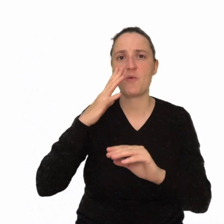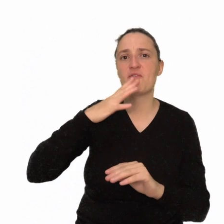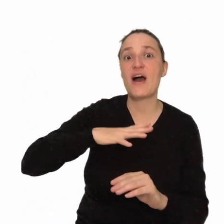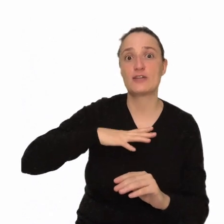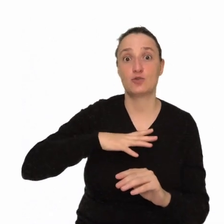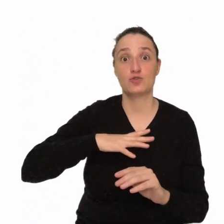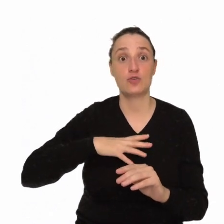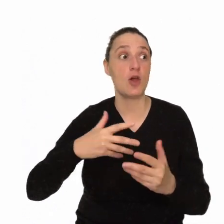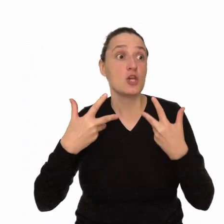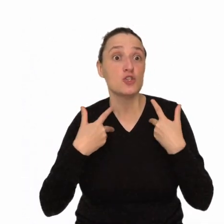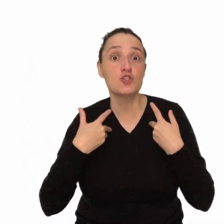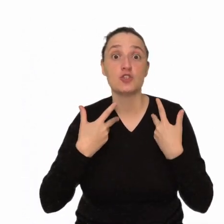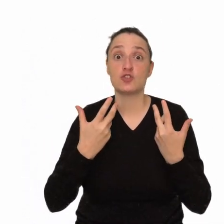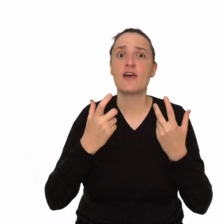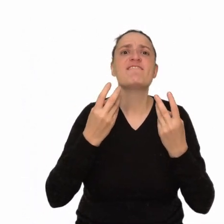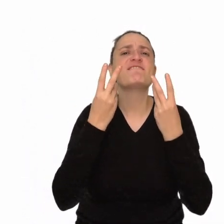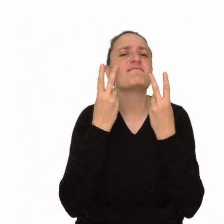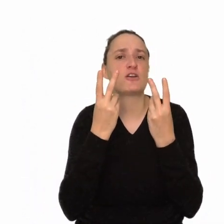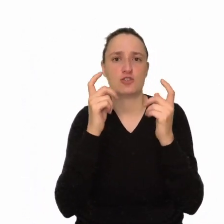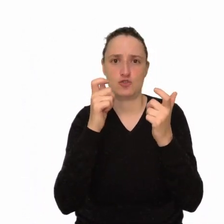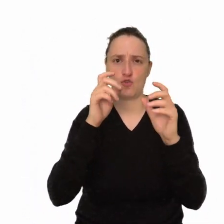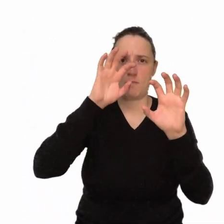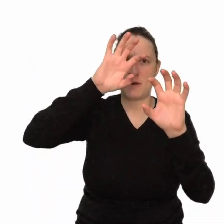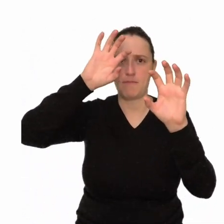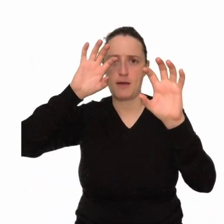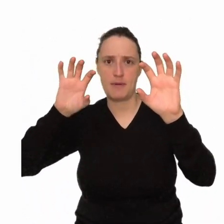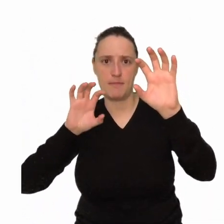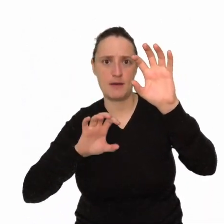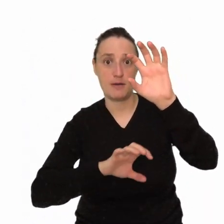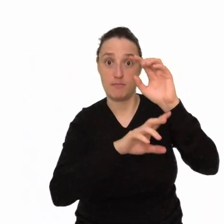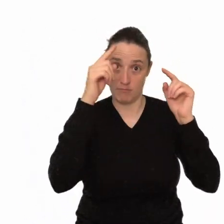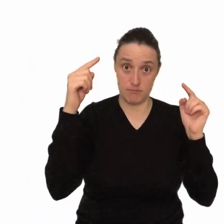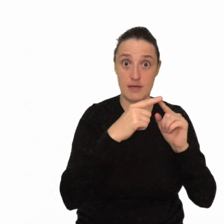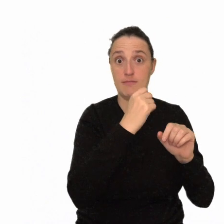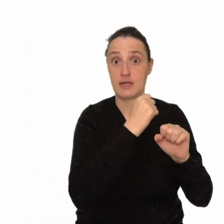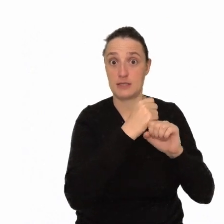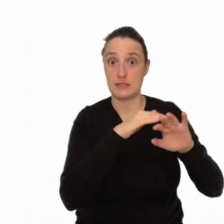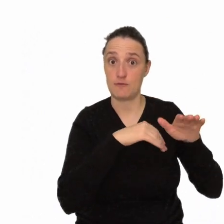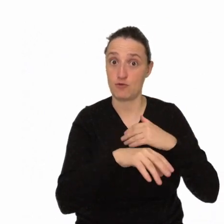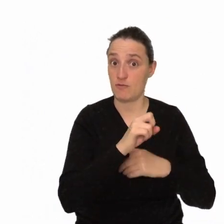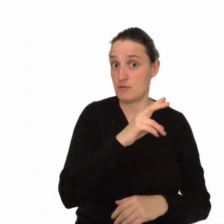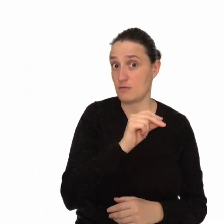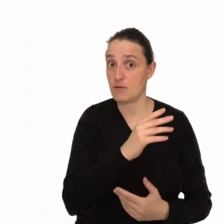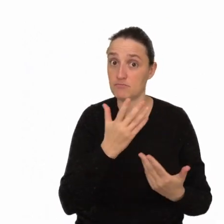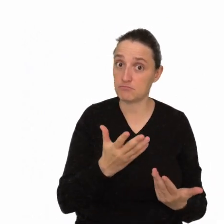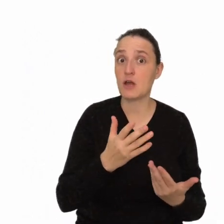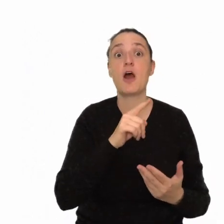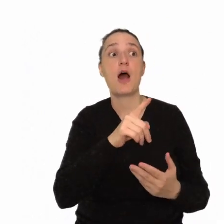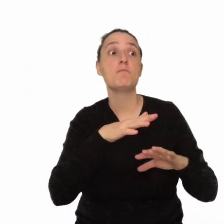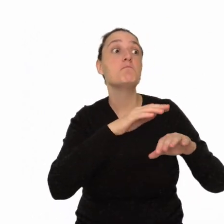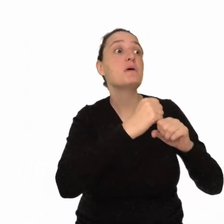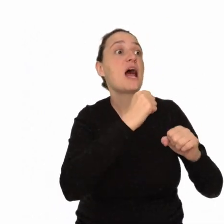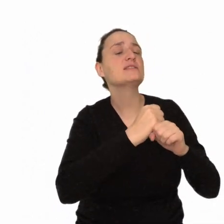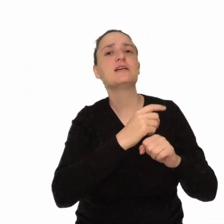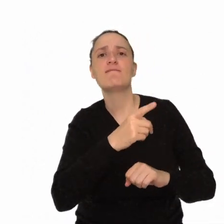zastanów się, czy te wartości można pogodzić z pracą zawodową. Co jest dla Ciebie ważne w pracy zawodowej?